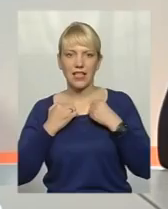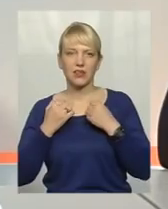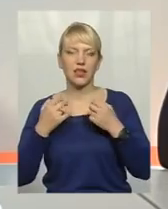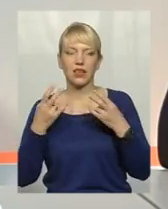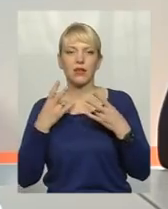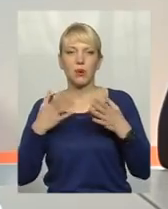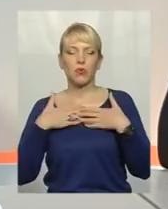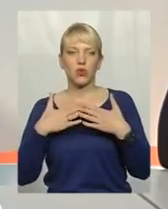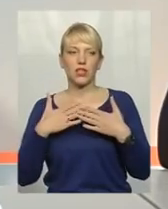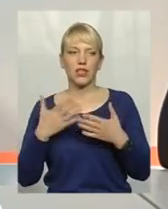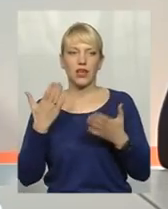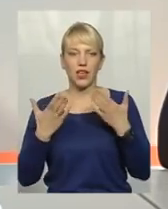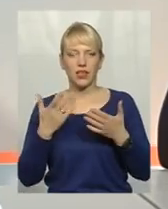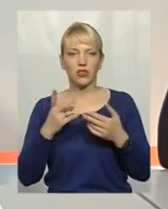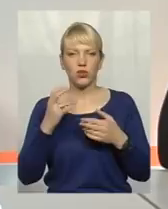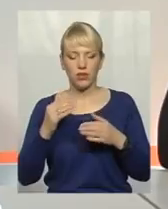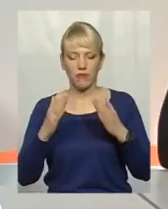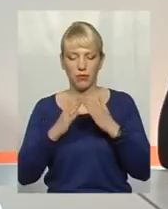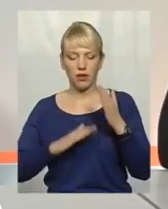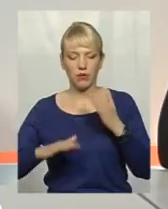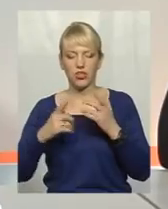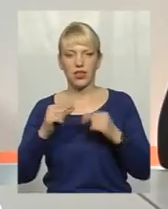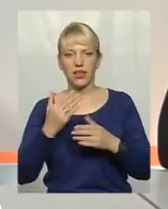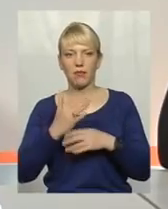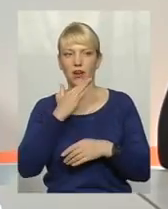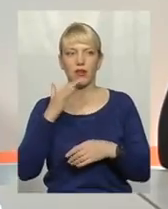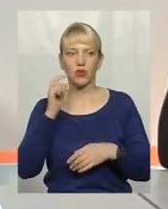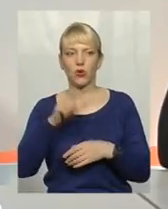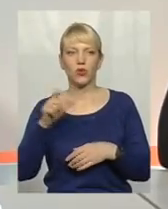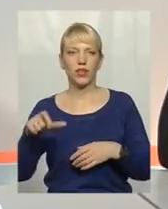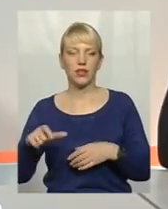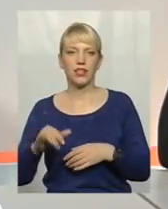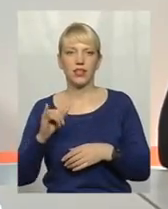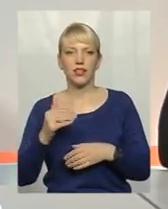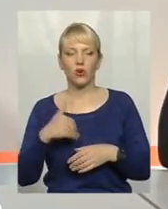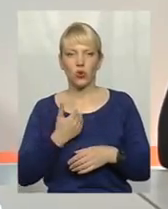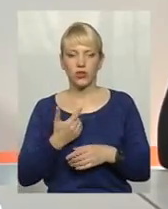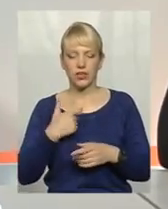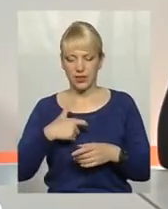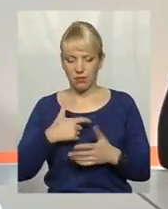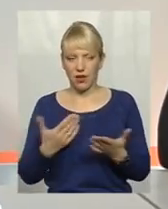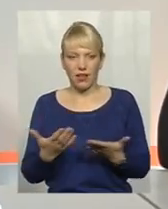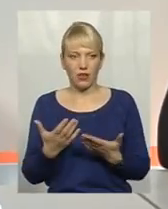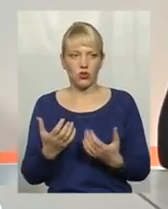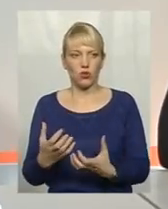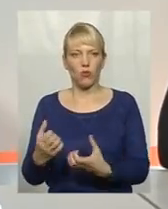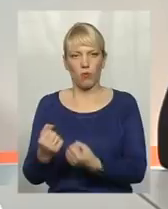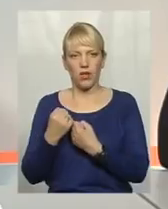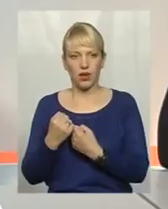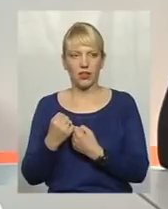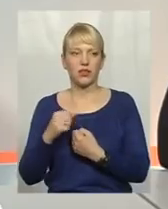повітрям. Якщо ти знаходишся в приміщенні, де є багато людей, і хочеш себе якимось чином там оберегти,